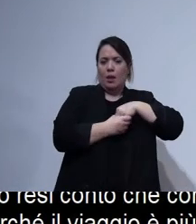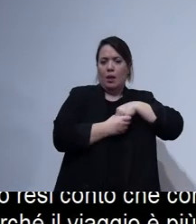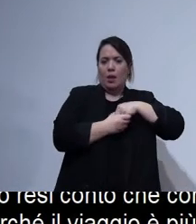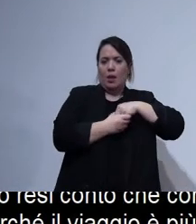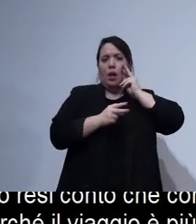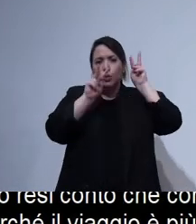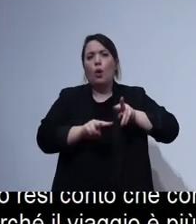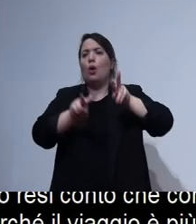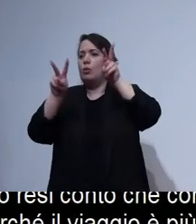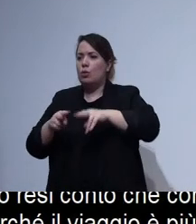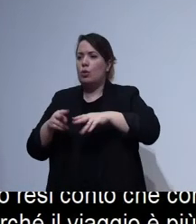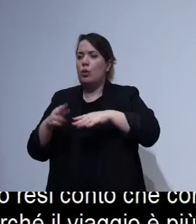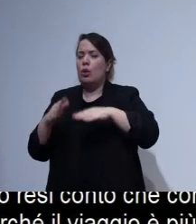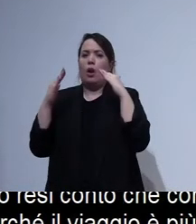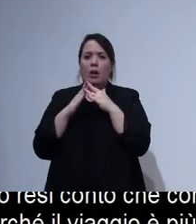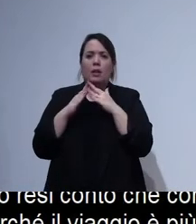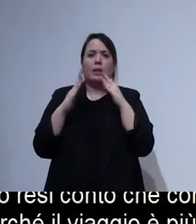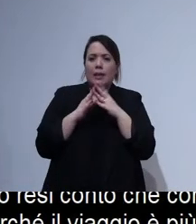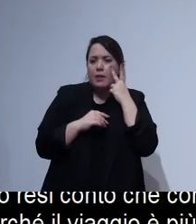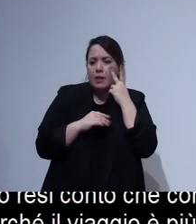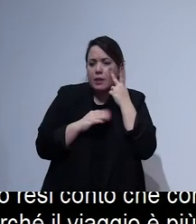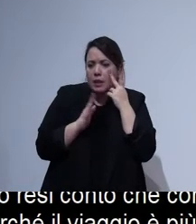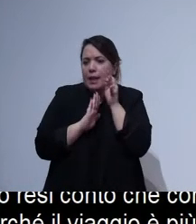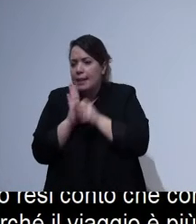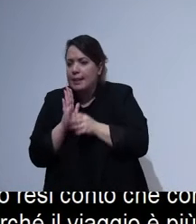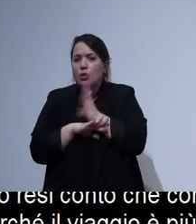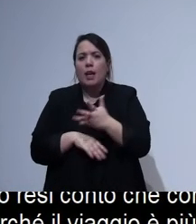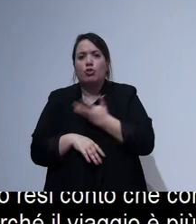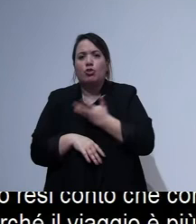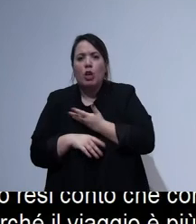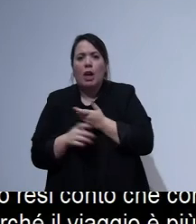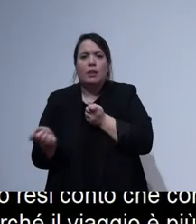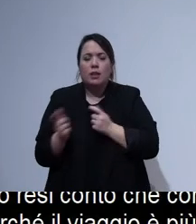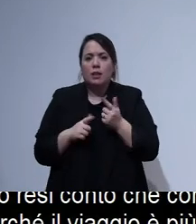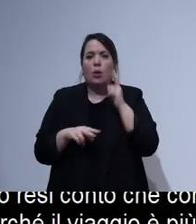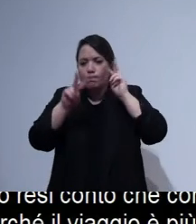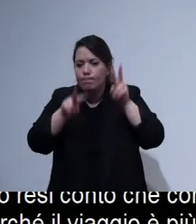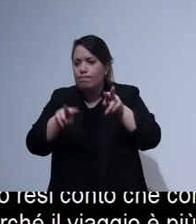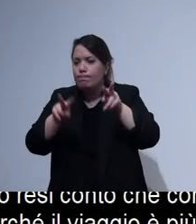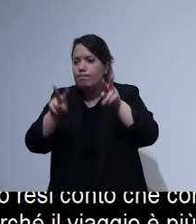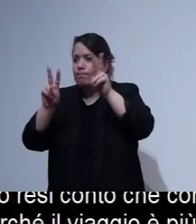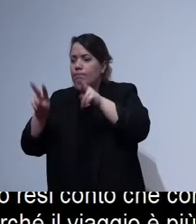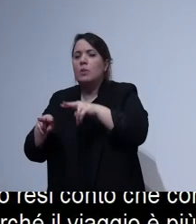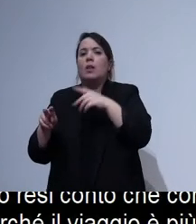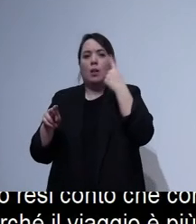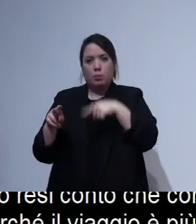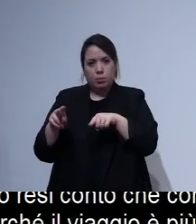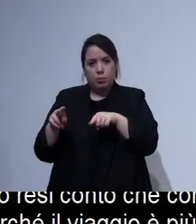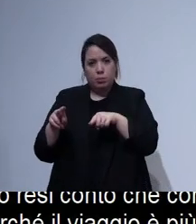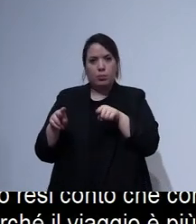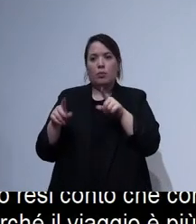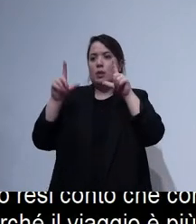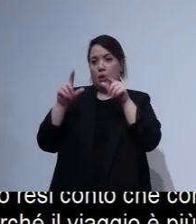manualmente le caratteristiche di accessibilità, quindi che controllasse che ad ogni caratteristica corrispondesse una